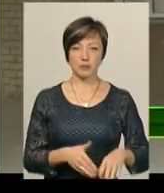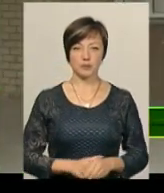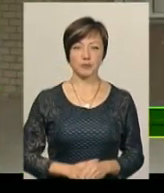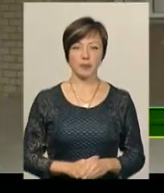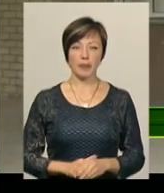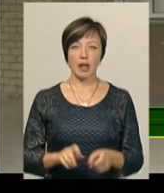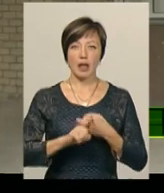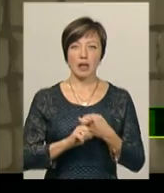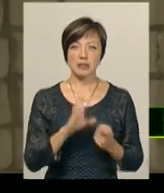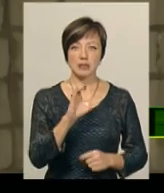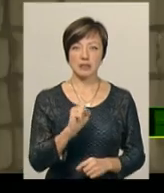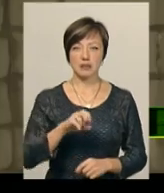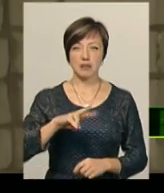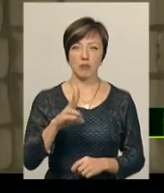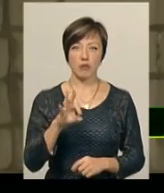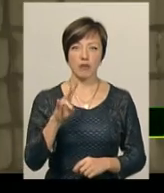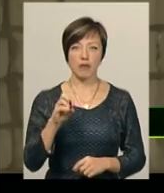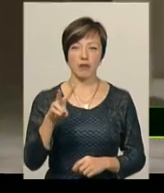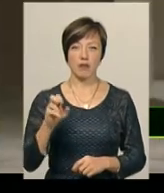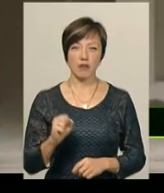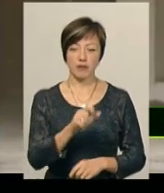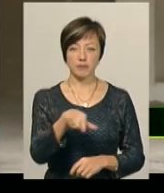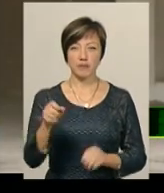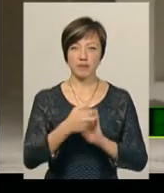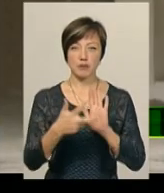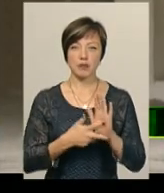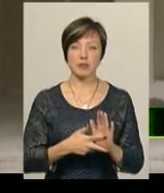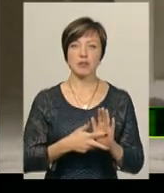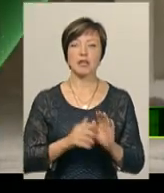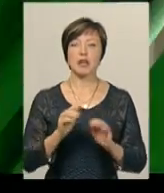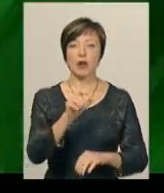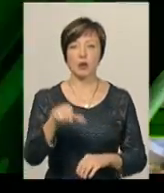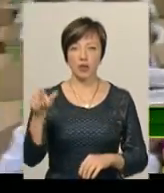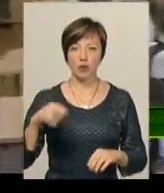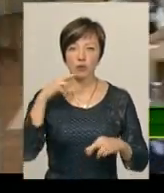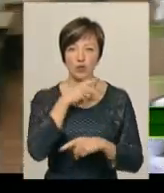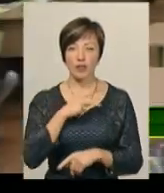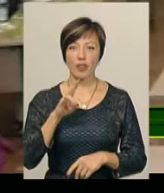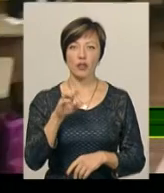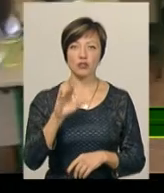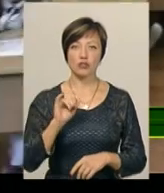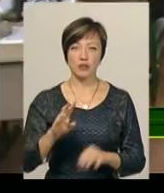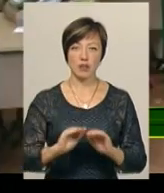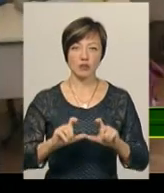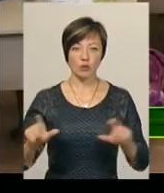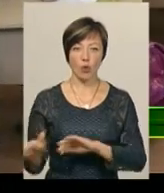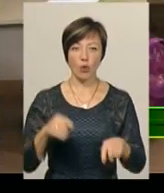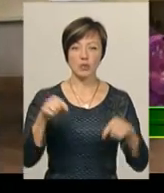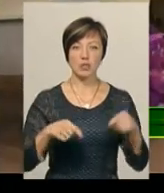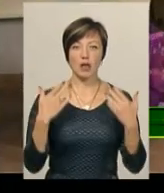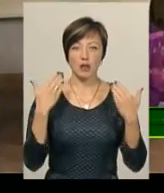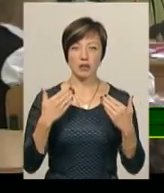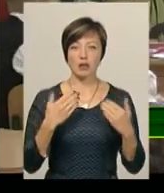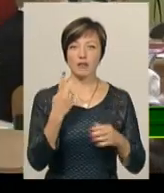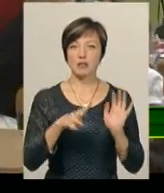Сальмональоз виявили у 17 людей, котрі утруїлися в Нетіжинському садочку номер 6. На осінні канікули більшість шкіл області